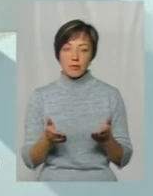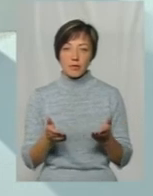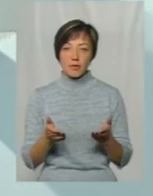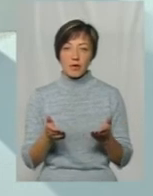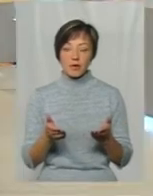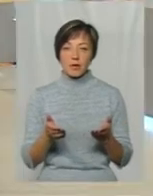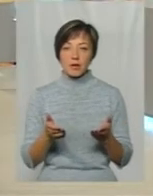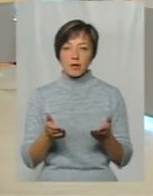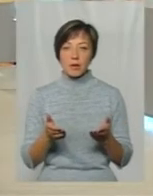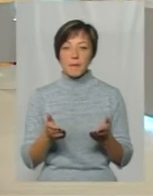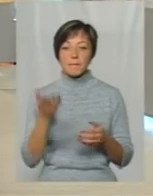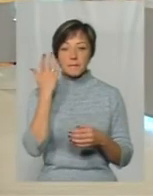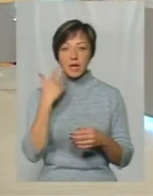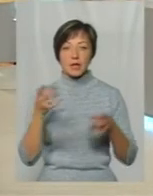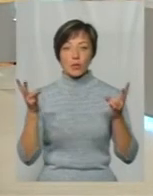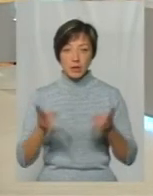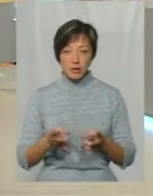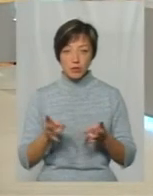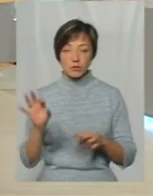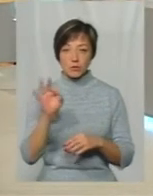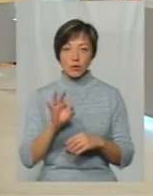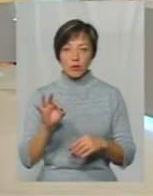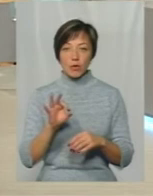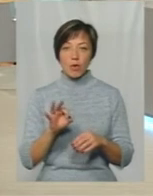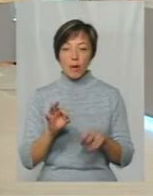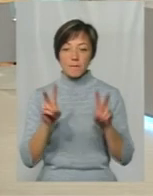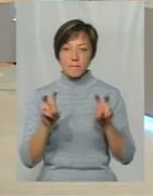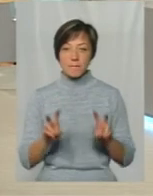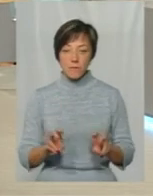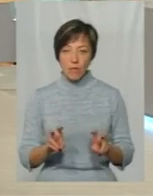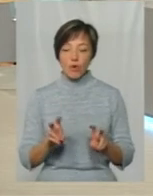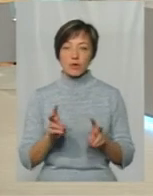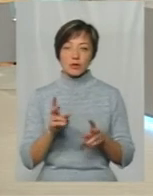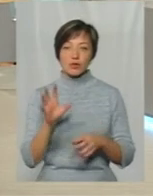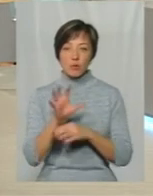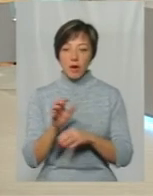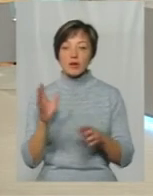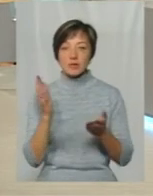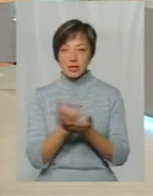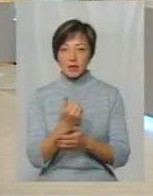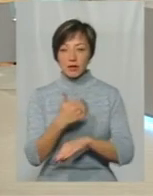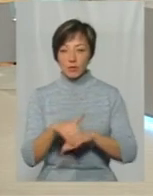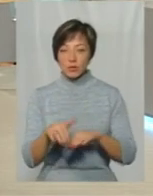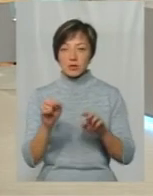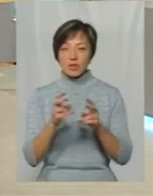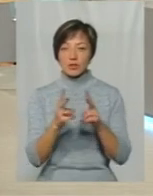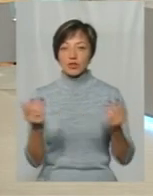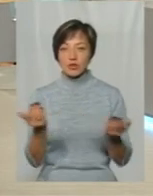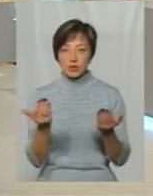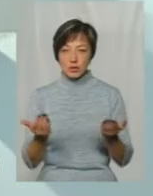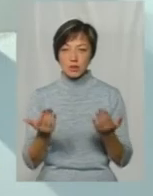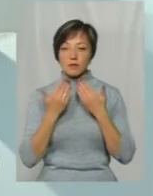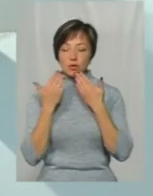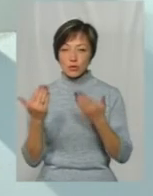скажімо так, при необхідності стосовно породних собак То ми можемо знайти кінці Якщо ми знайдемо на вулиці, ми знаємо, куди